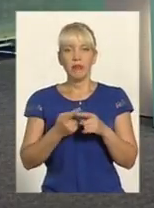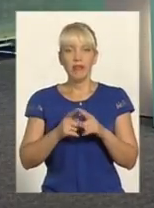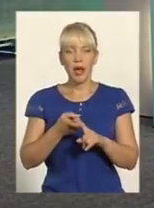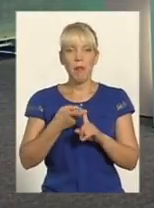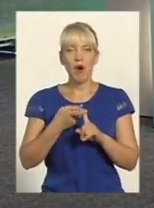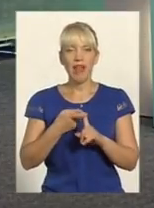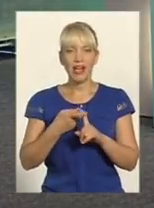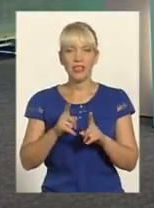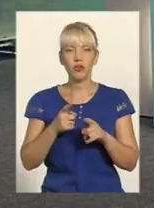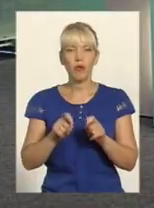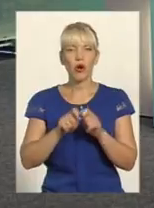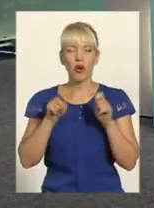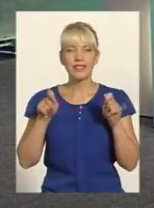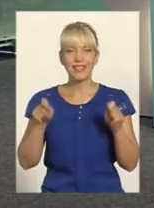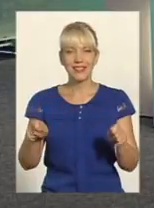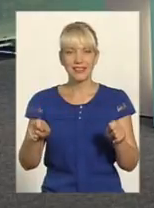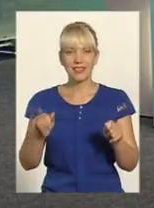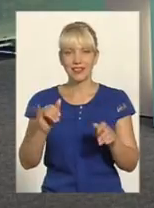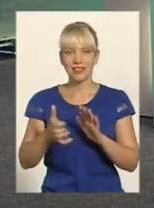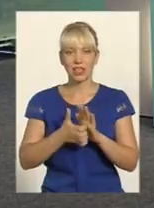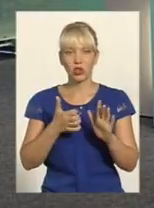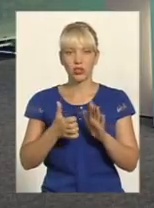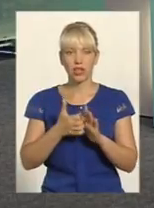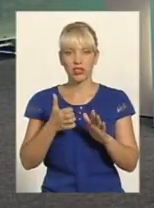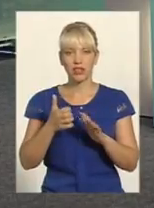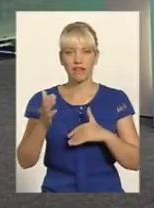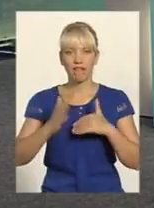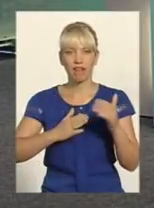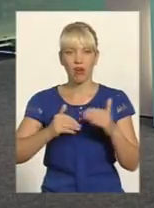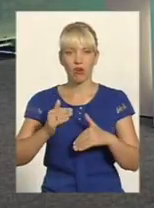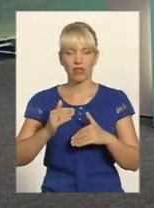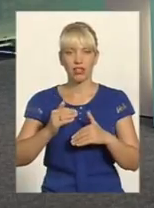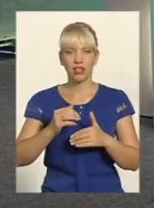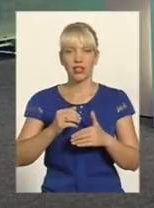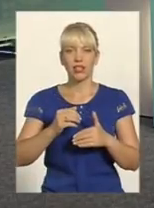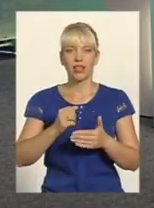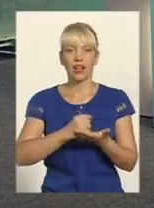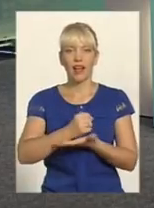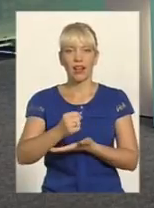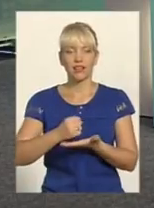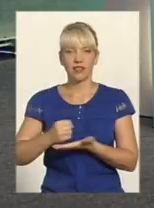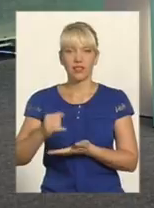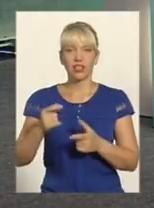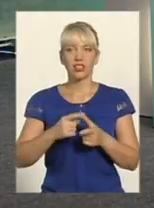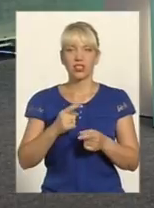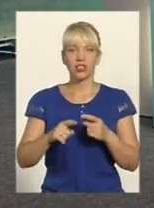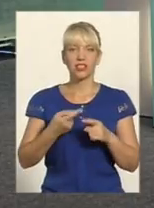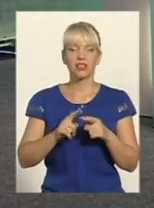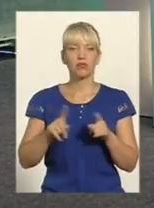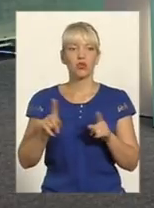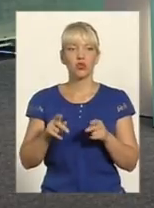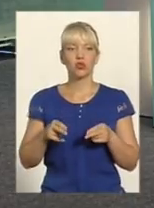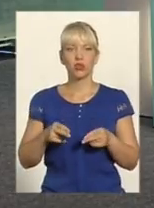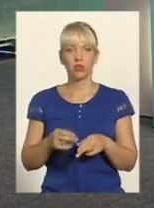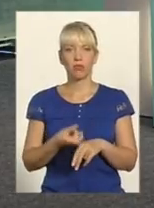Розкриття і недостатність фахових кадрів чи просто з тим, що злочини стають